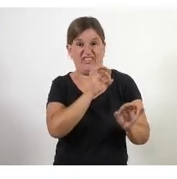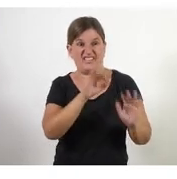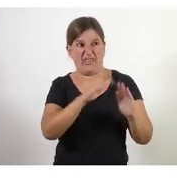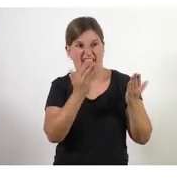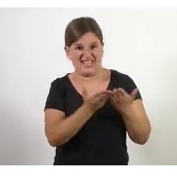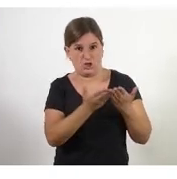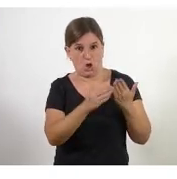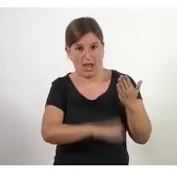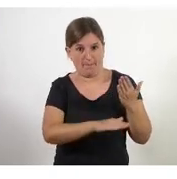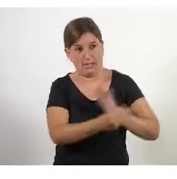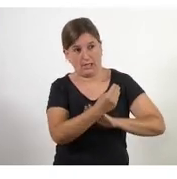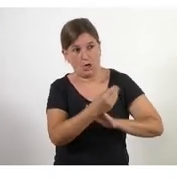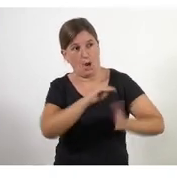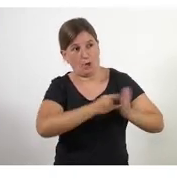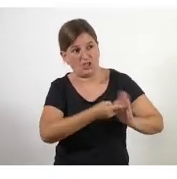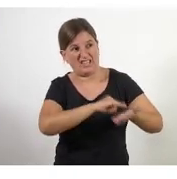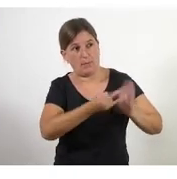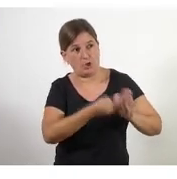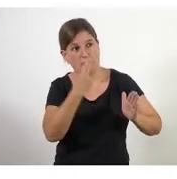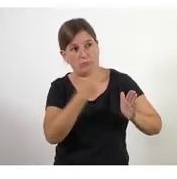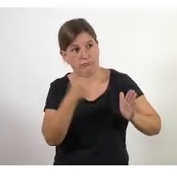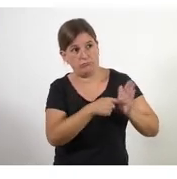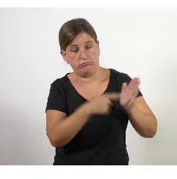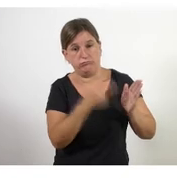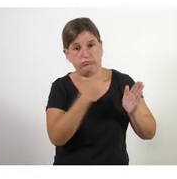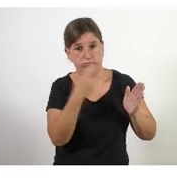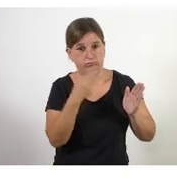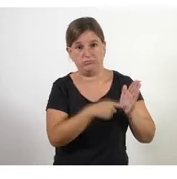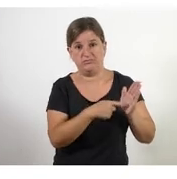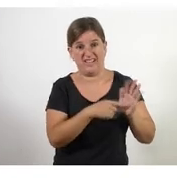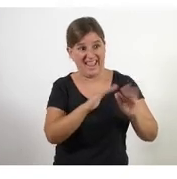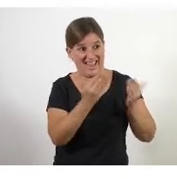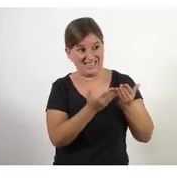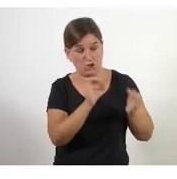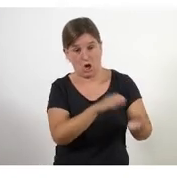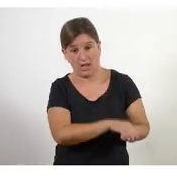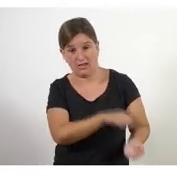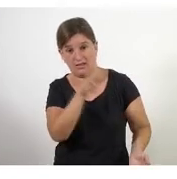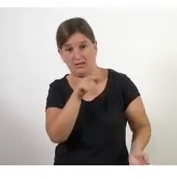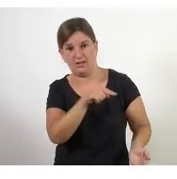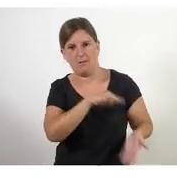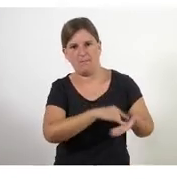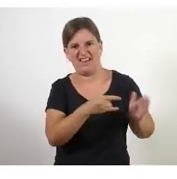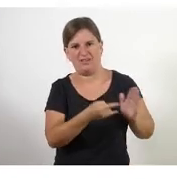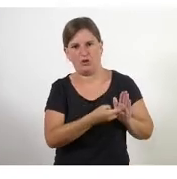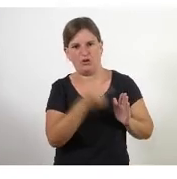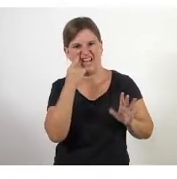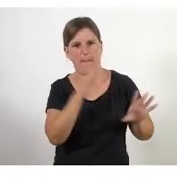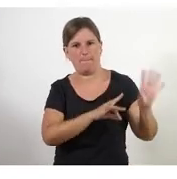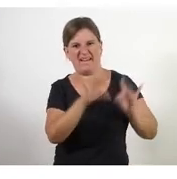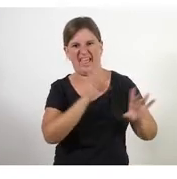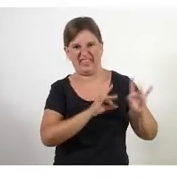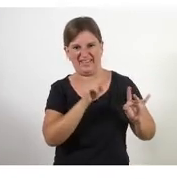'escola ben petits tot el que fem a l'escola des de ben petits parteix de metodologies predictives